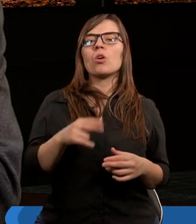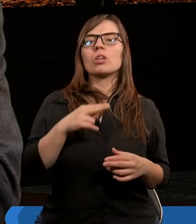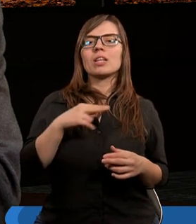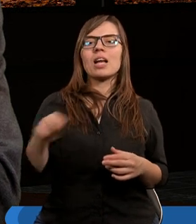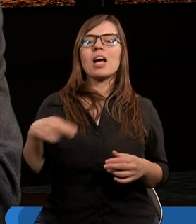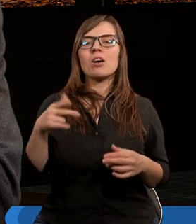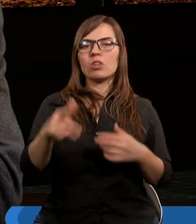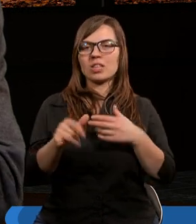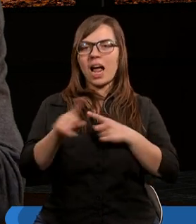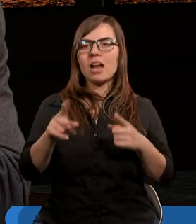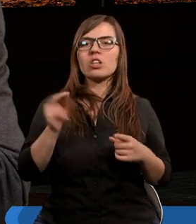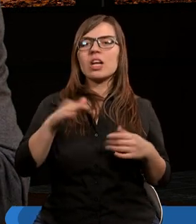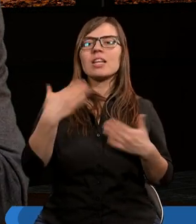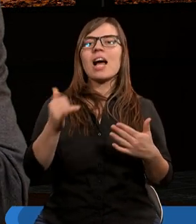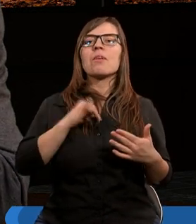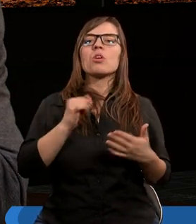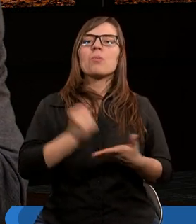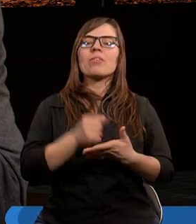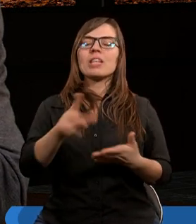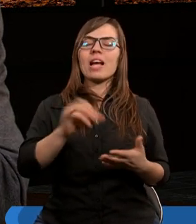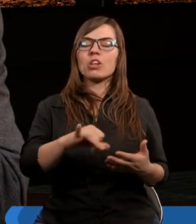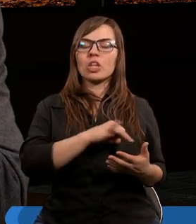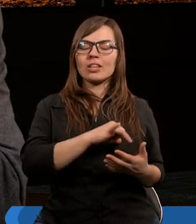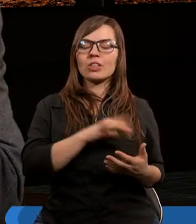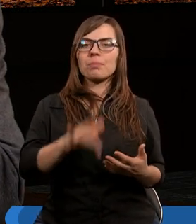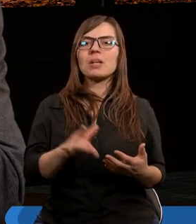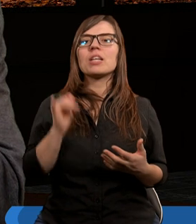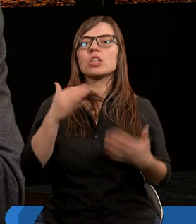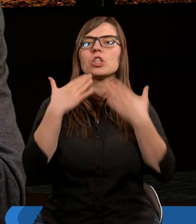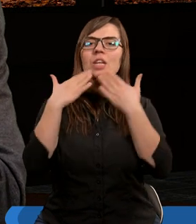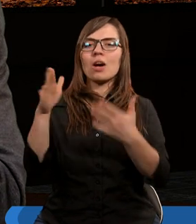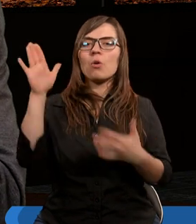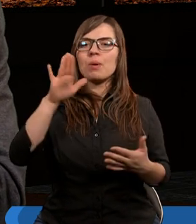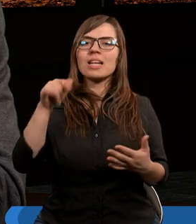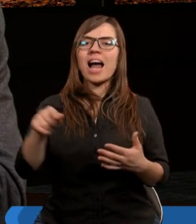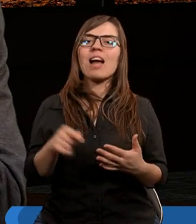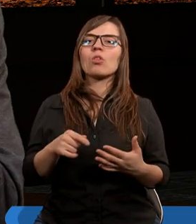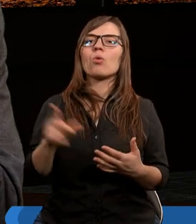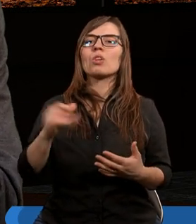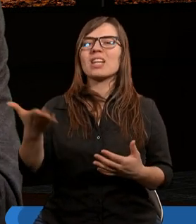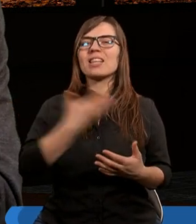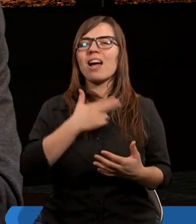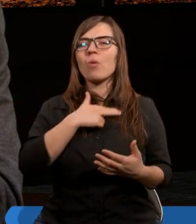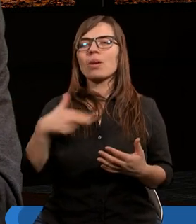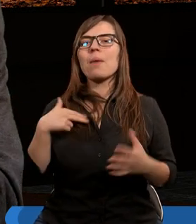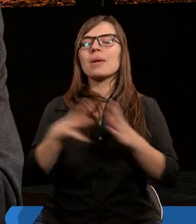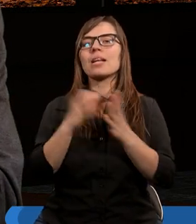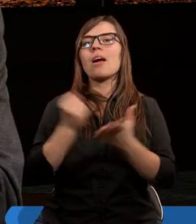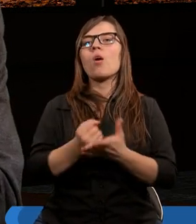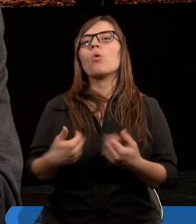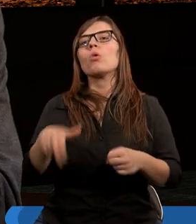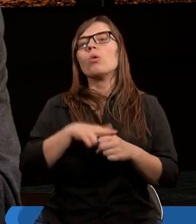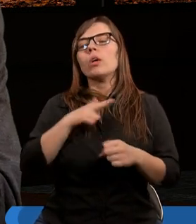znaczy, że zdajemy sobie sprawę z tego, że grzeszymy. I dziękujmy Bogu za to, że dał nam zakon,